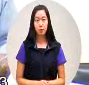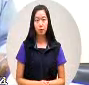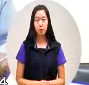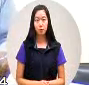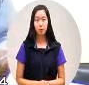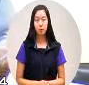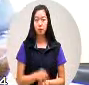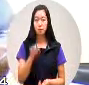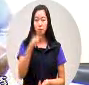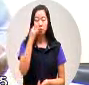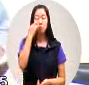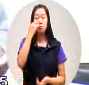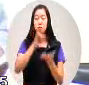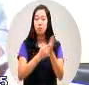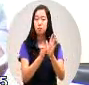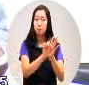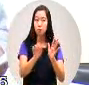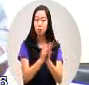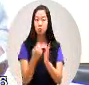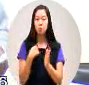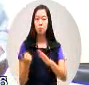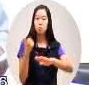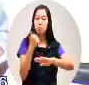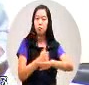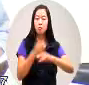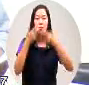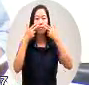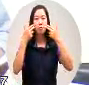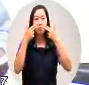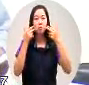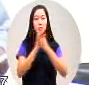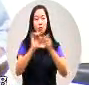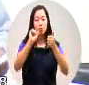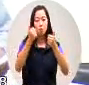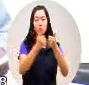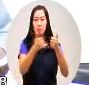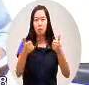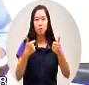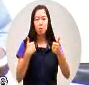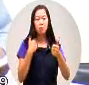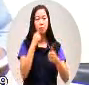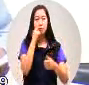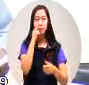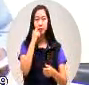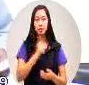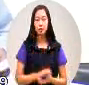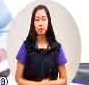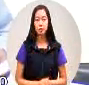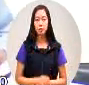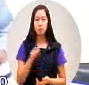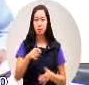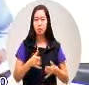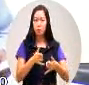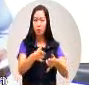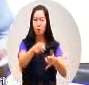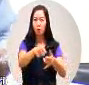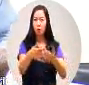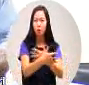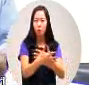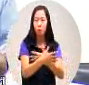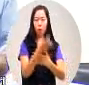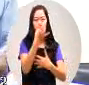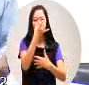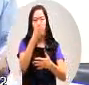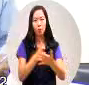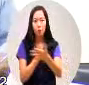可以显现到当议员呢袁住民的议员啊也非常的不容易只要路段不通民众打